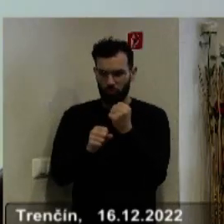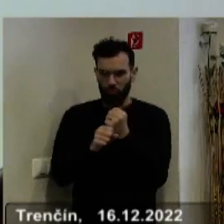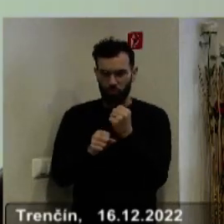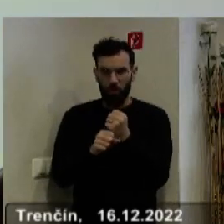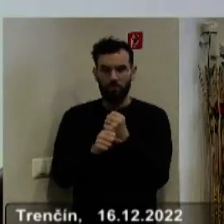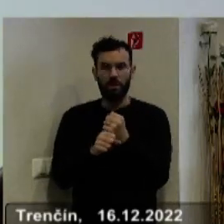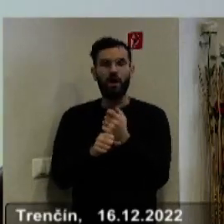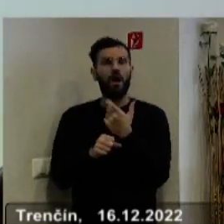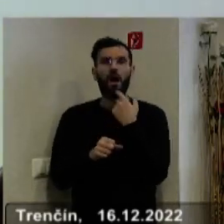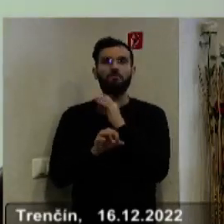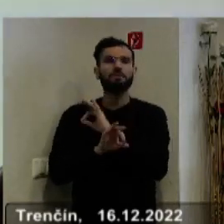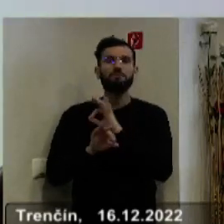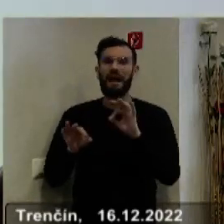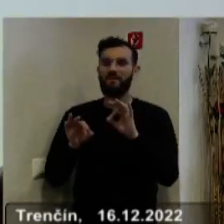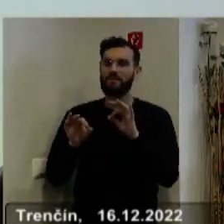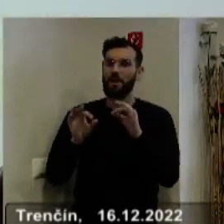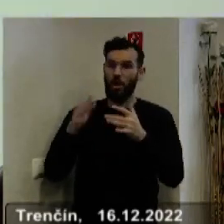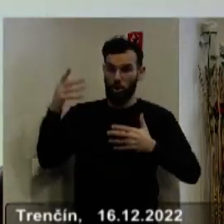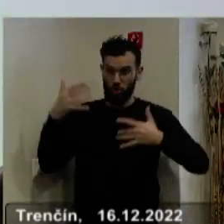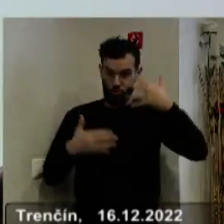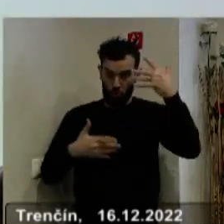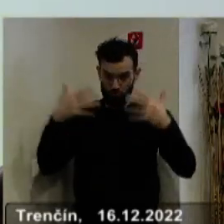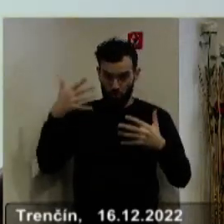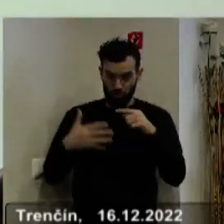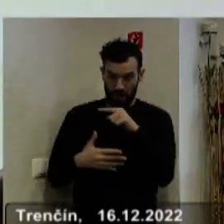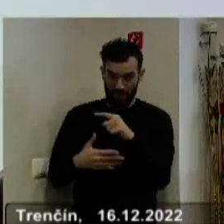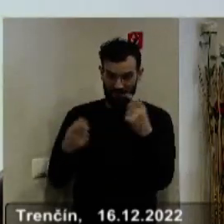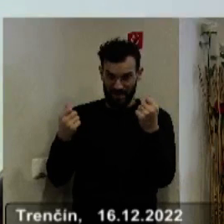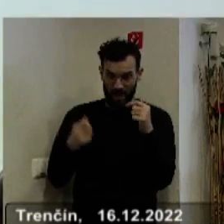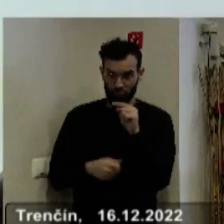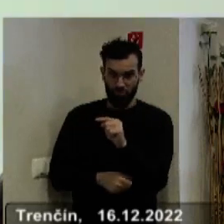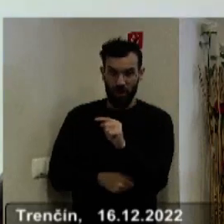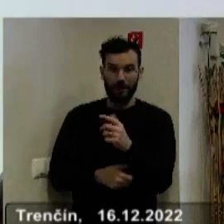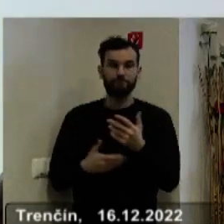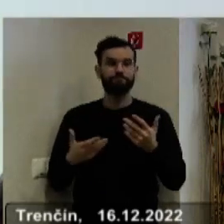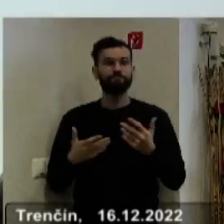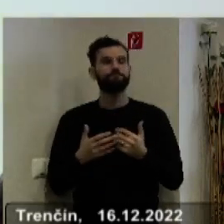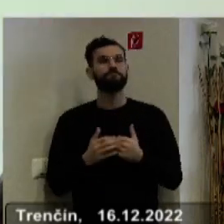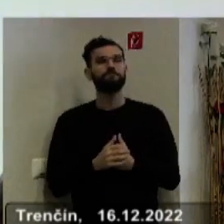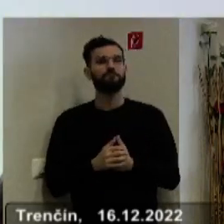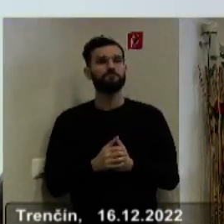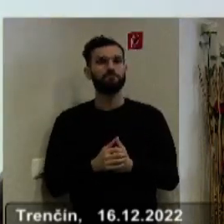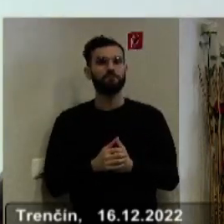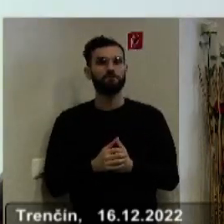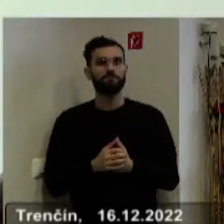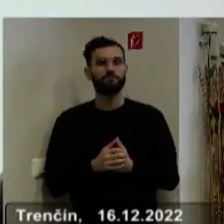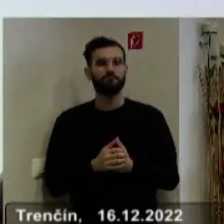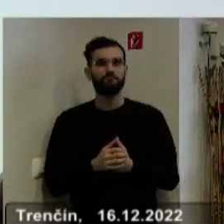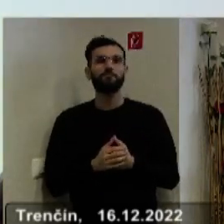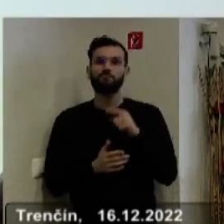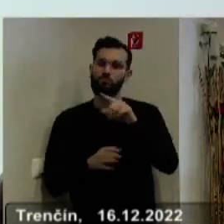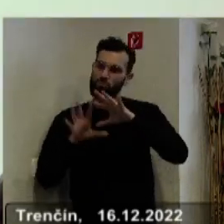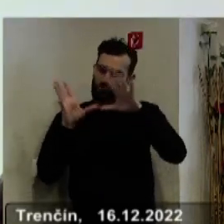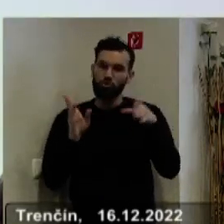výstupu rozpočtu, tak tento naplňa v podstate